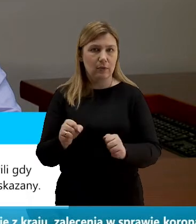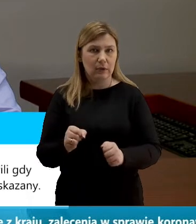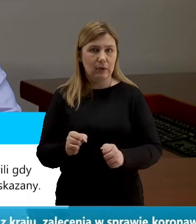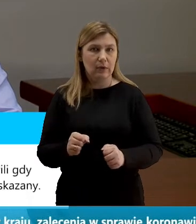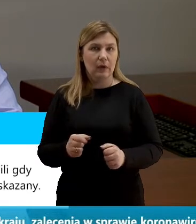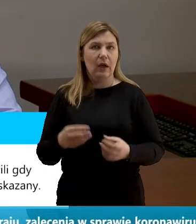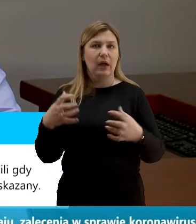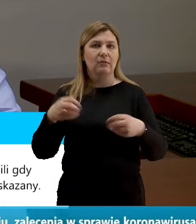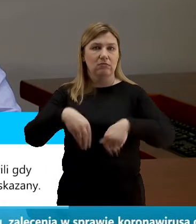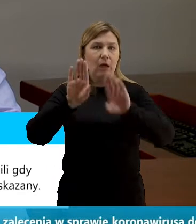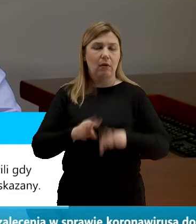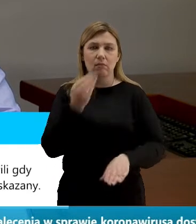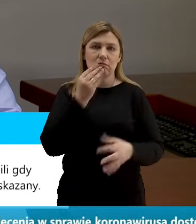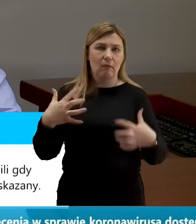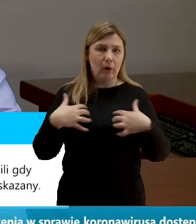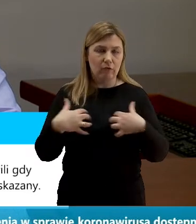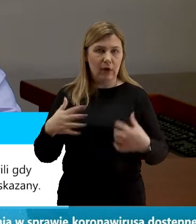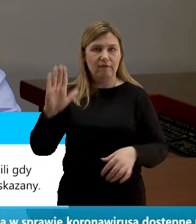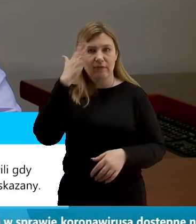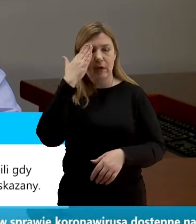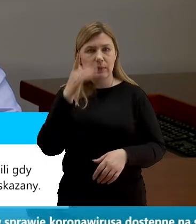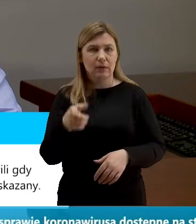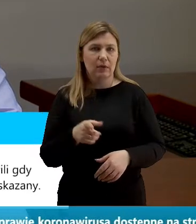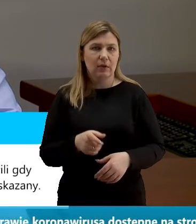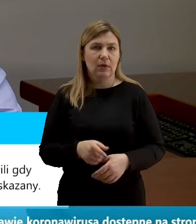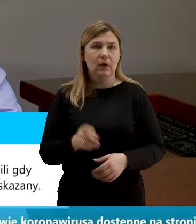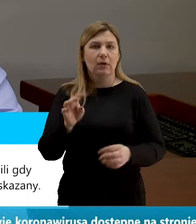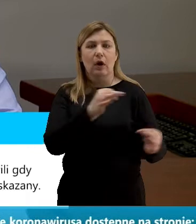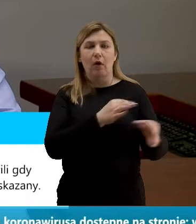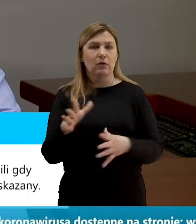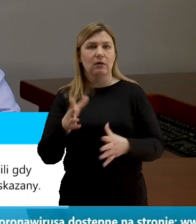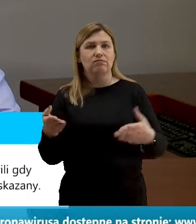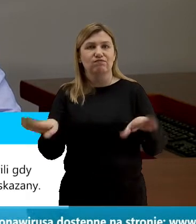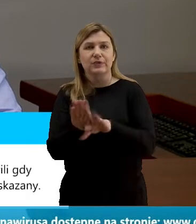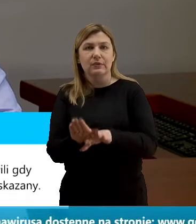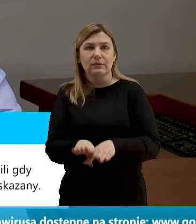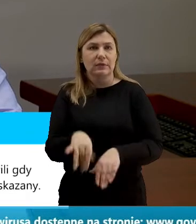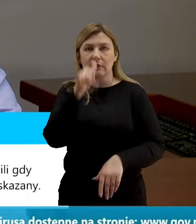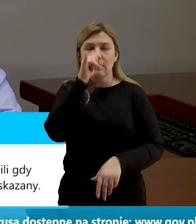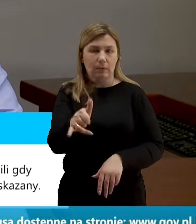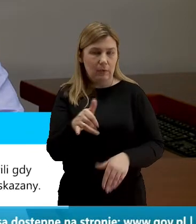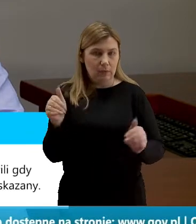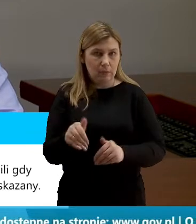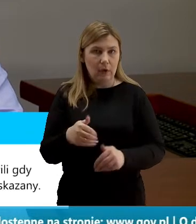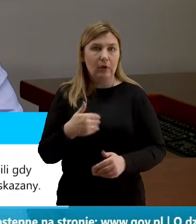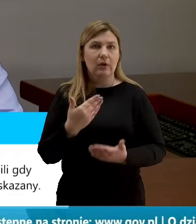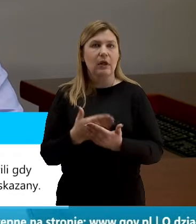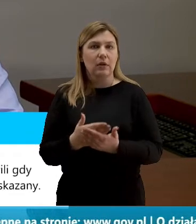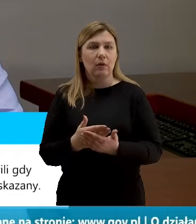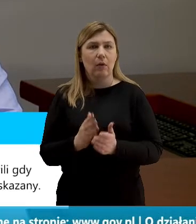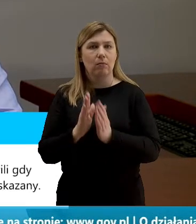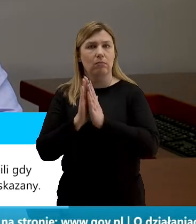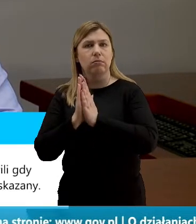sklepów spożywczych. Wiemy, że od ręki zamknięcie tego nie było możliwe, dlatego sugerujemy